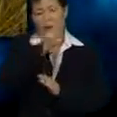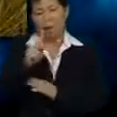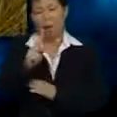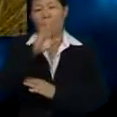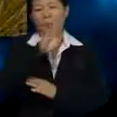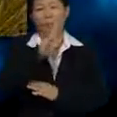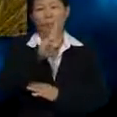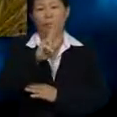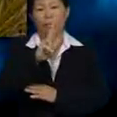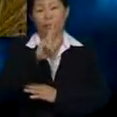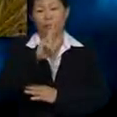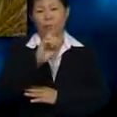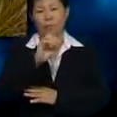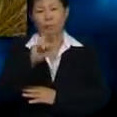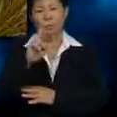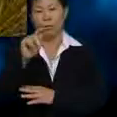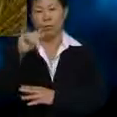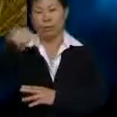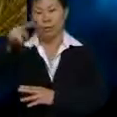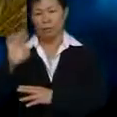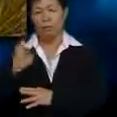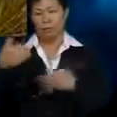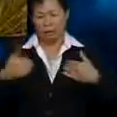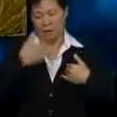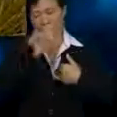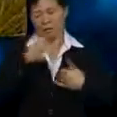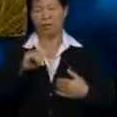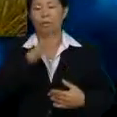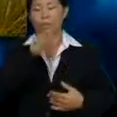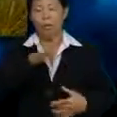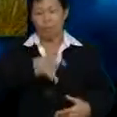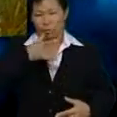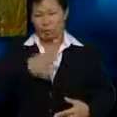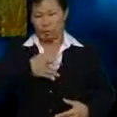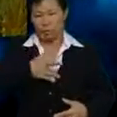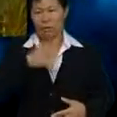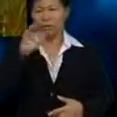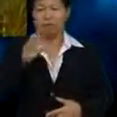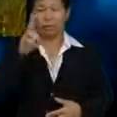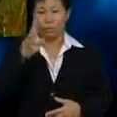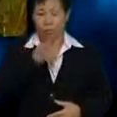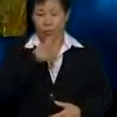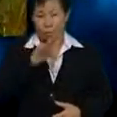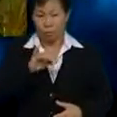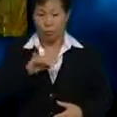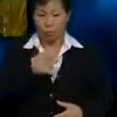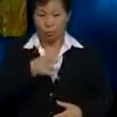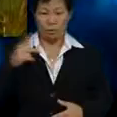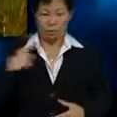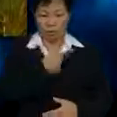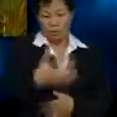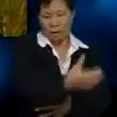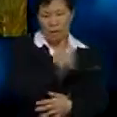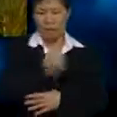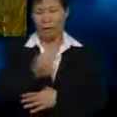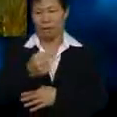Mereka ada hak Jadi Umi rasa Jadi Jadi Umi rasa Kami nak Ambil butik tu